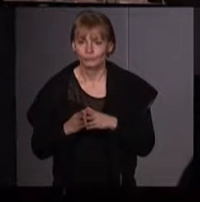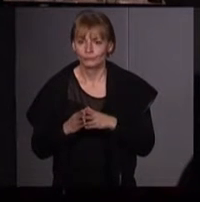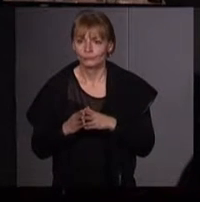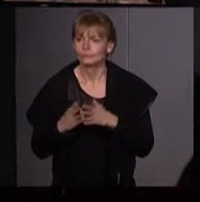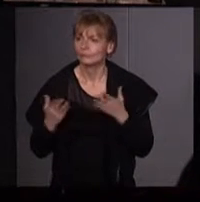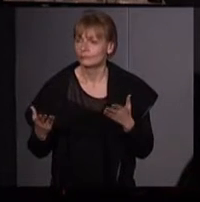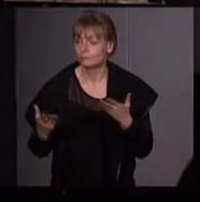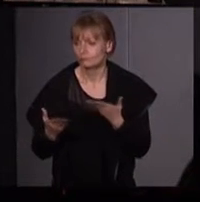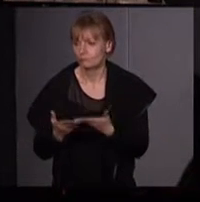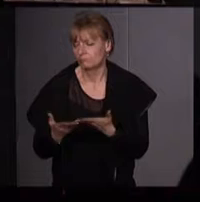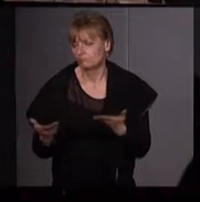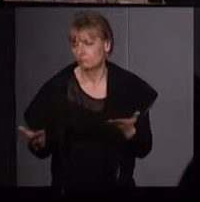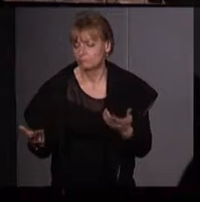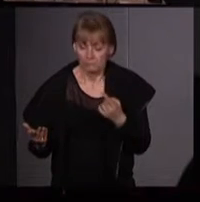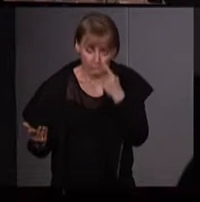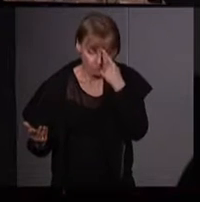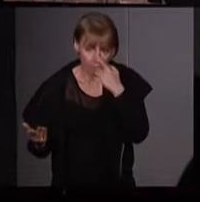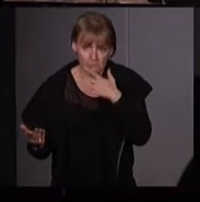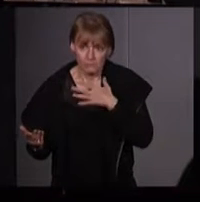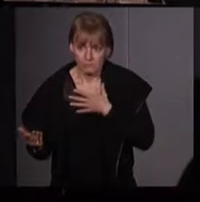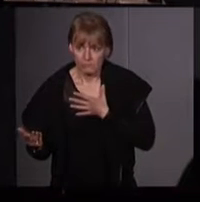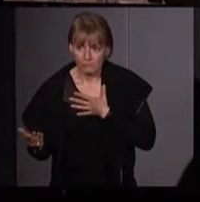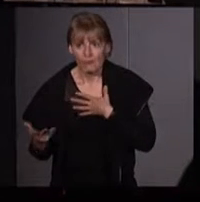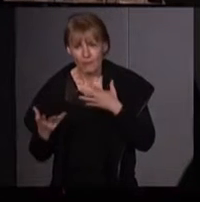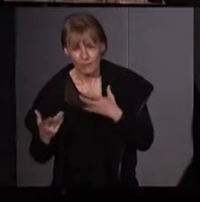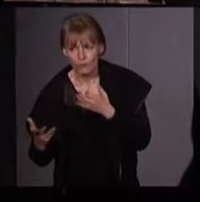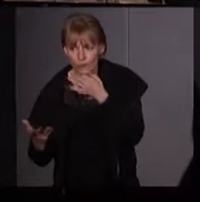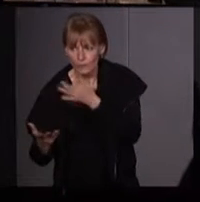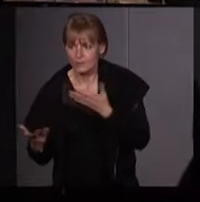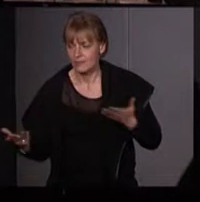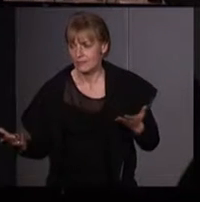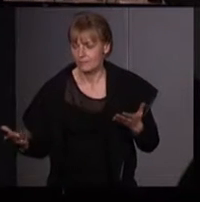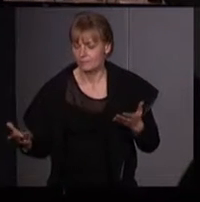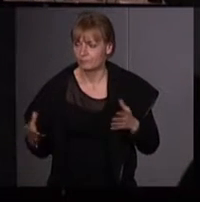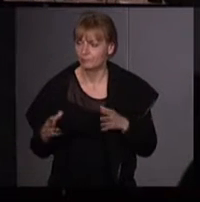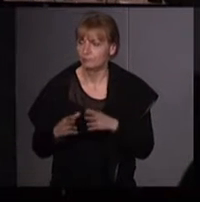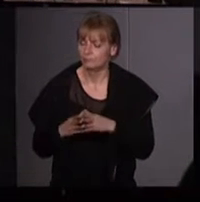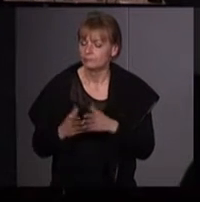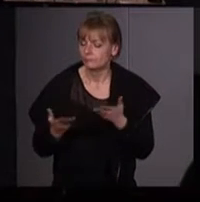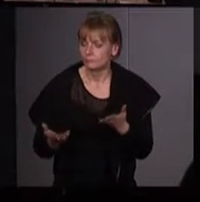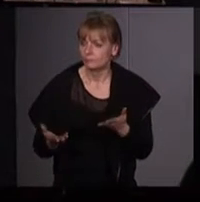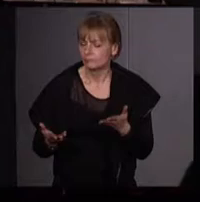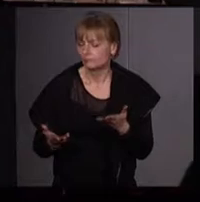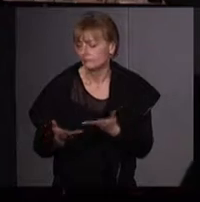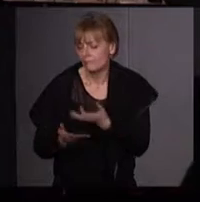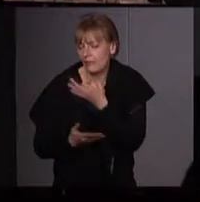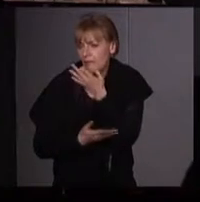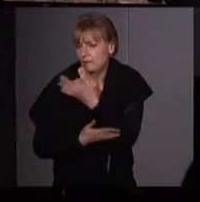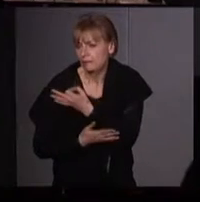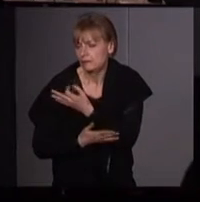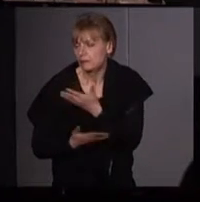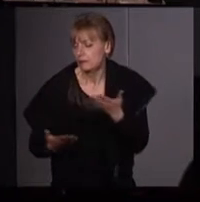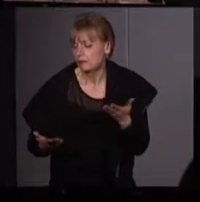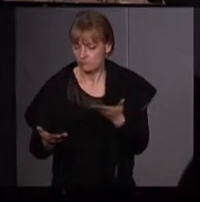ce serait une erreur, je crois, en tout cas c'est ce que je voudrais vraiment faire passer ici. Ce serait une erreur de dire que